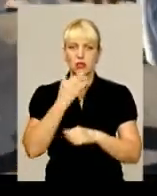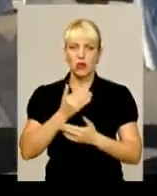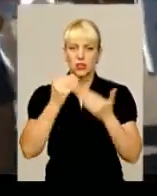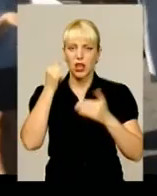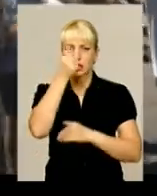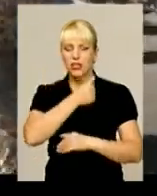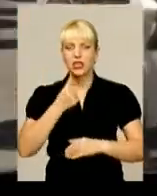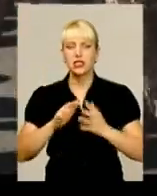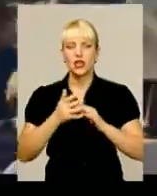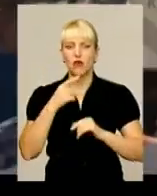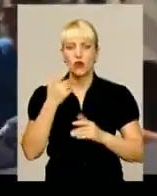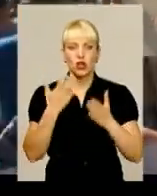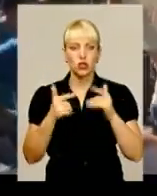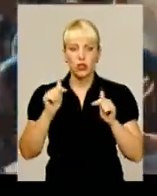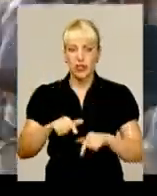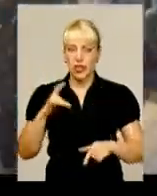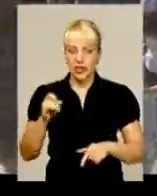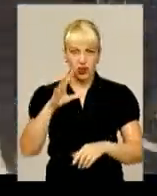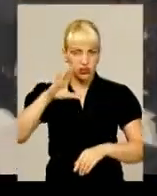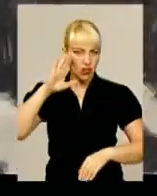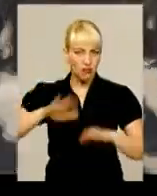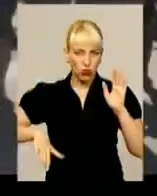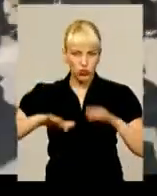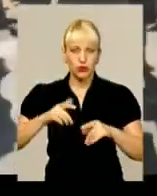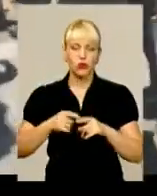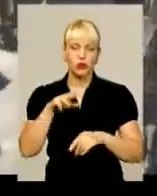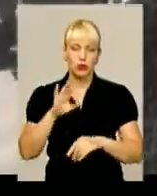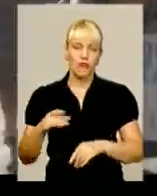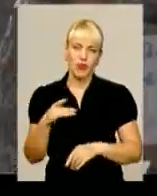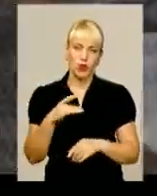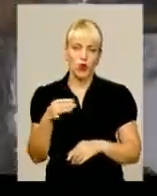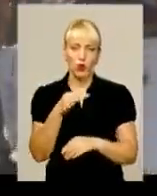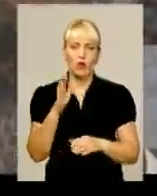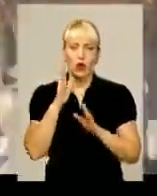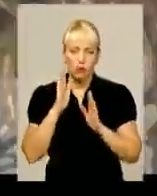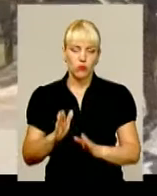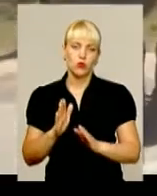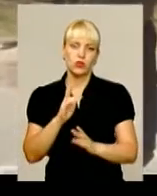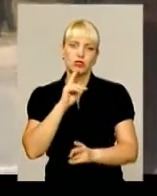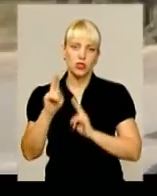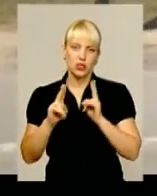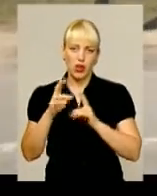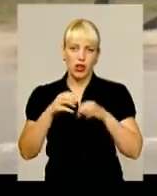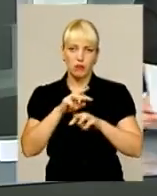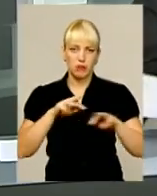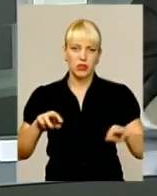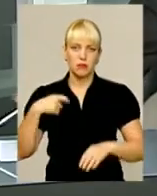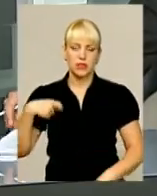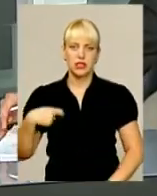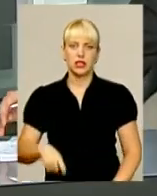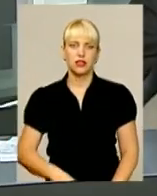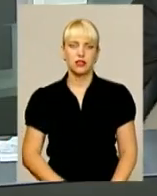запевняють, якщо і цього разу їх проігнорують, в районі та області дійдуть до кабіну та президента.